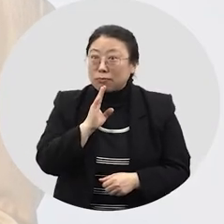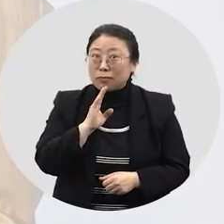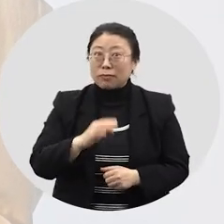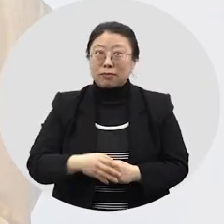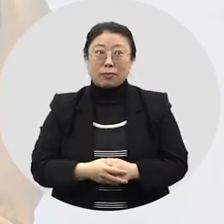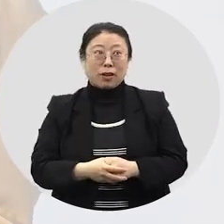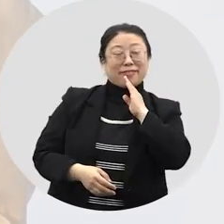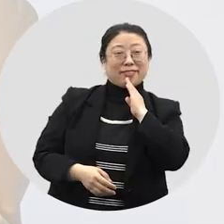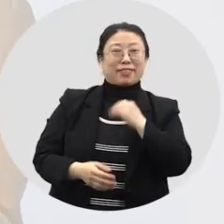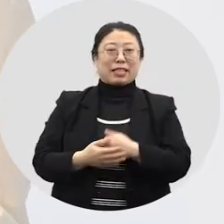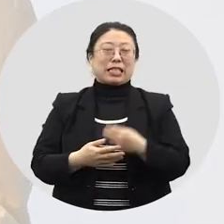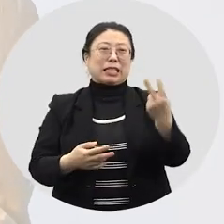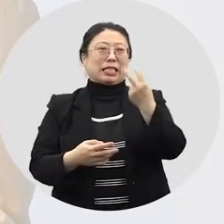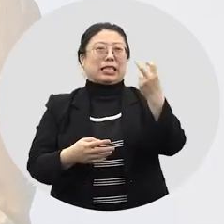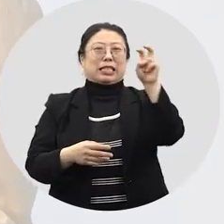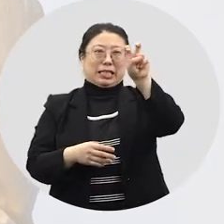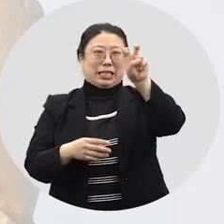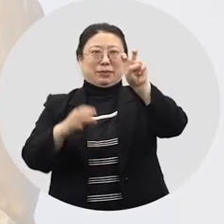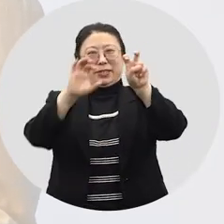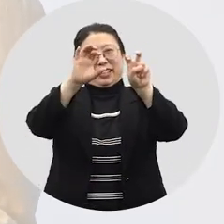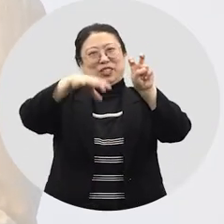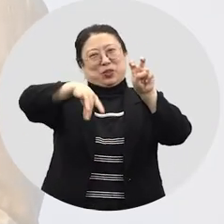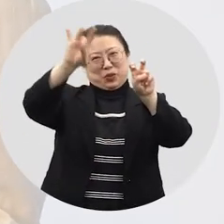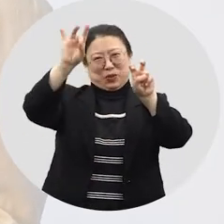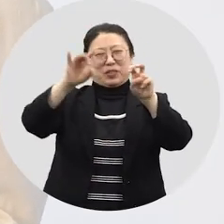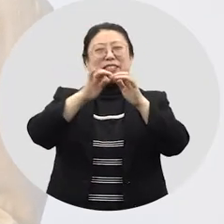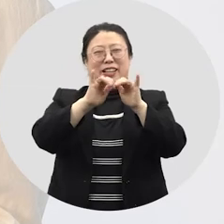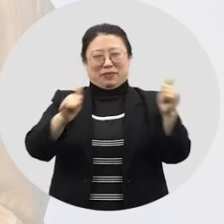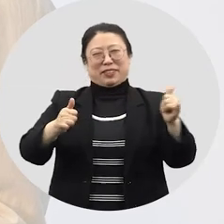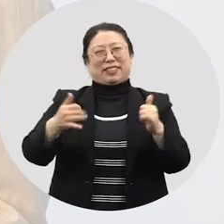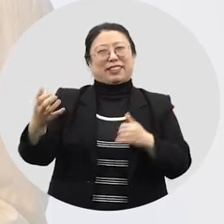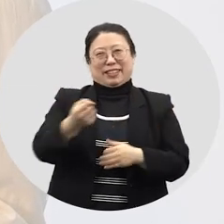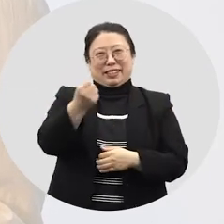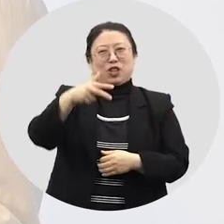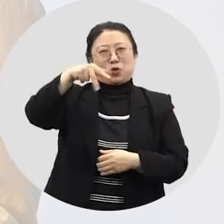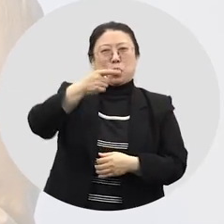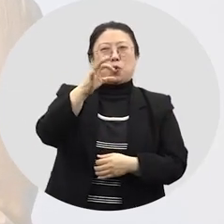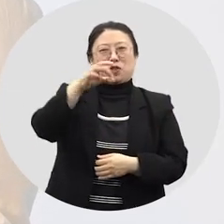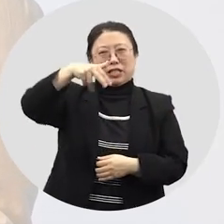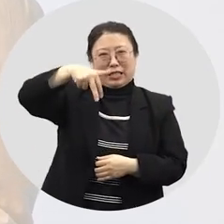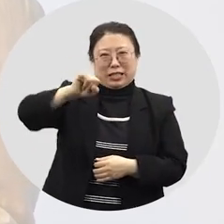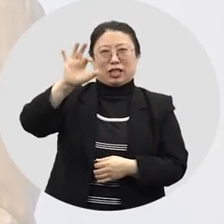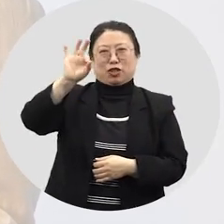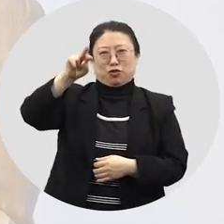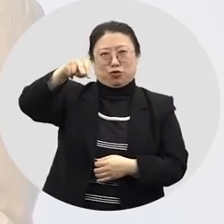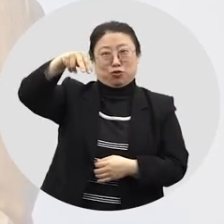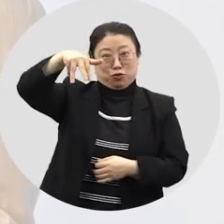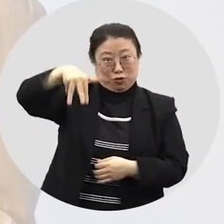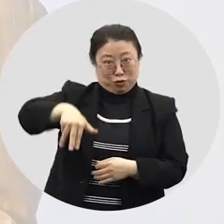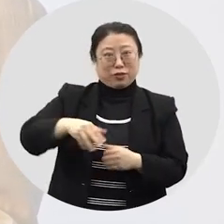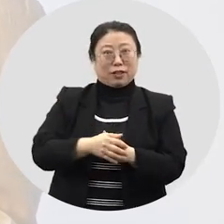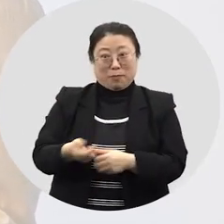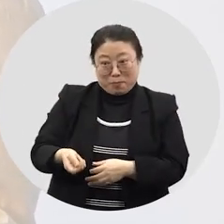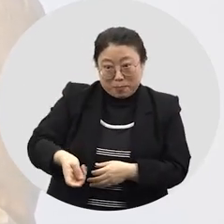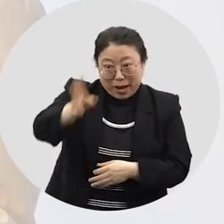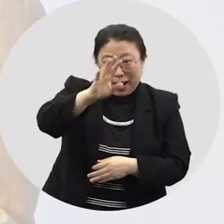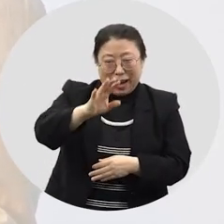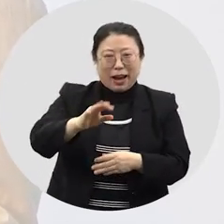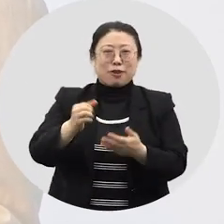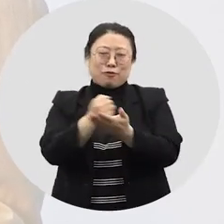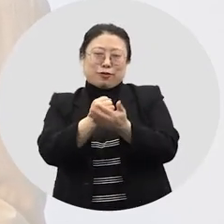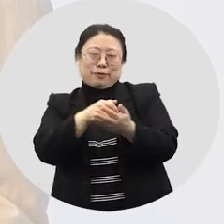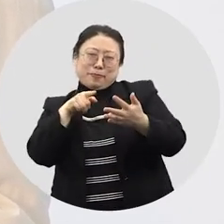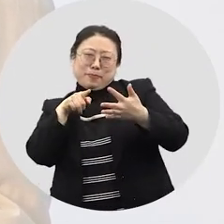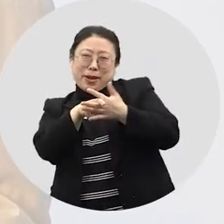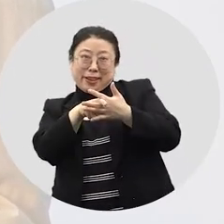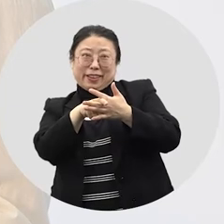네, 20세기 초에 사람들이 가지고 놀던 종지 윷이에요. 그리고 윷을 던져서